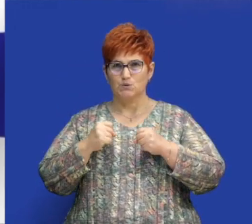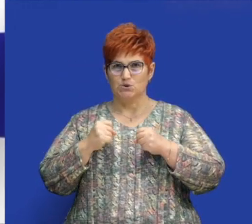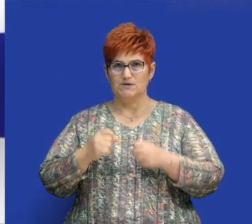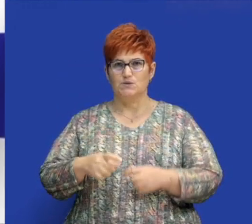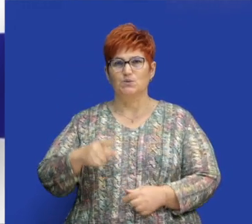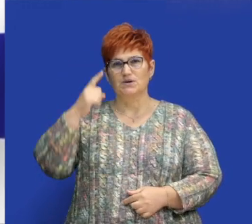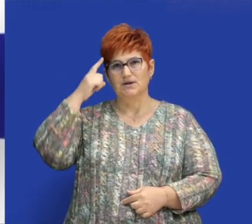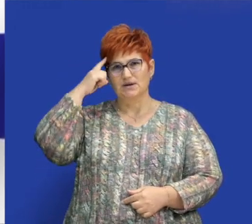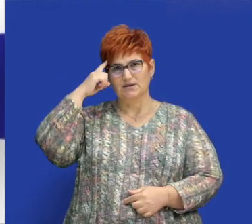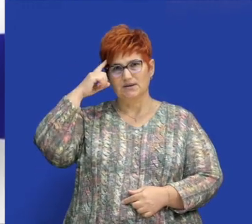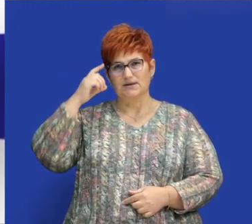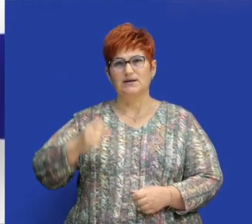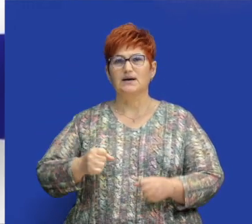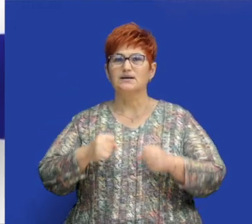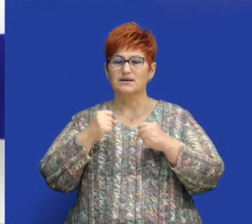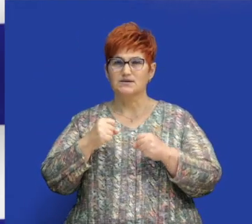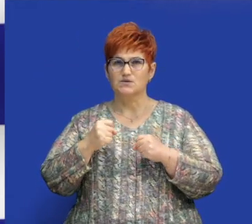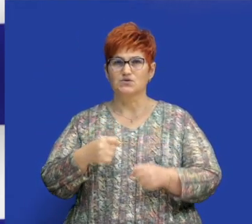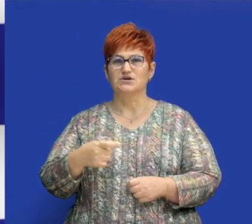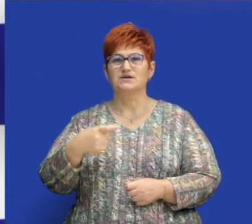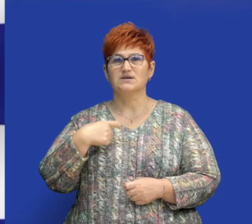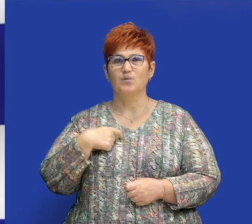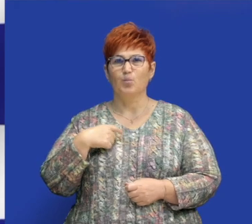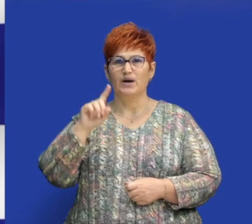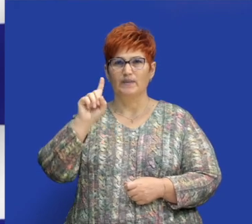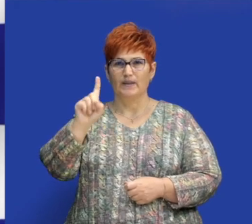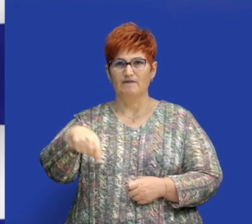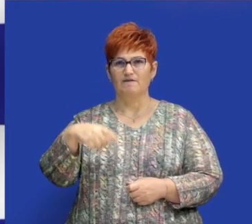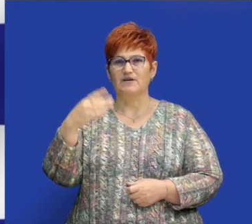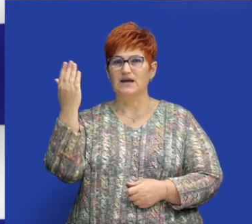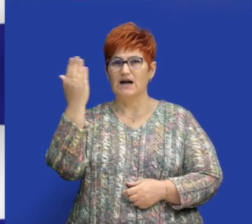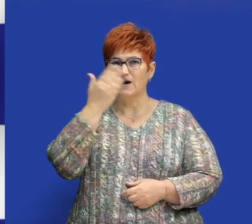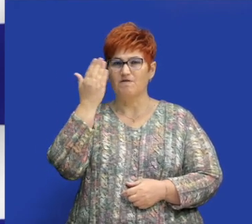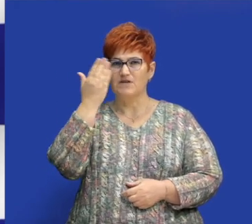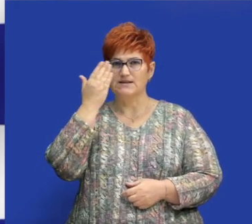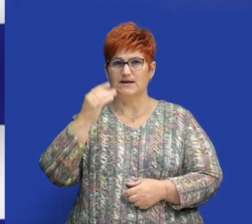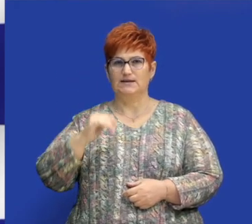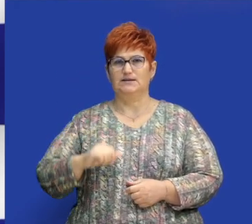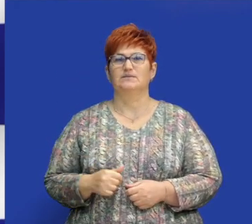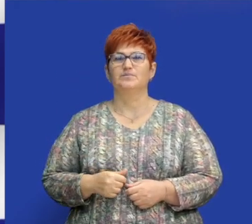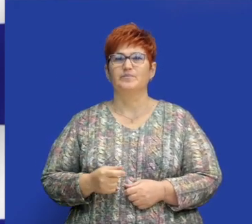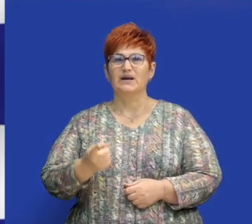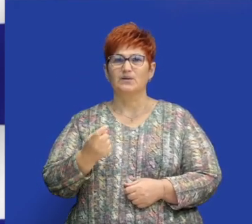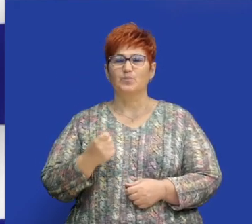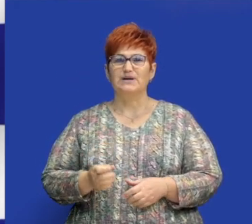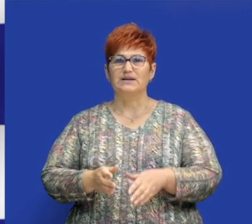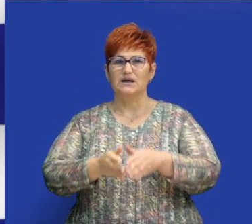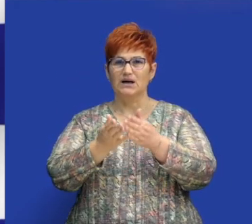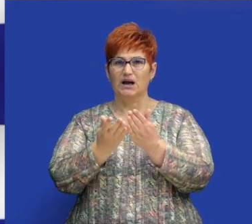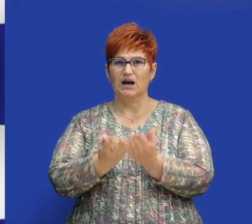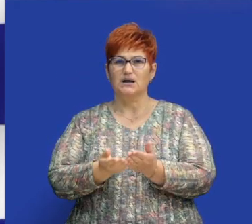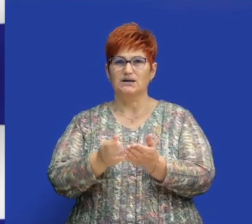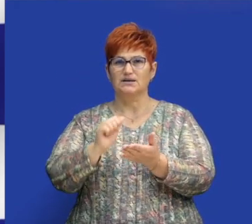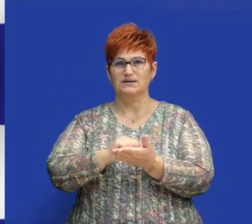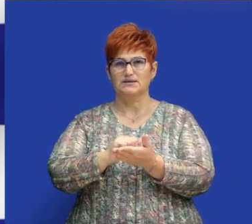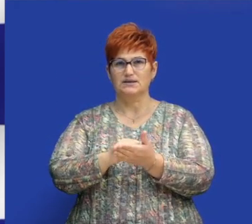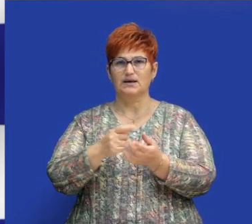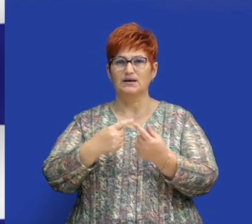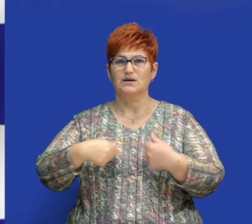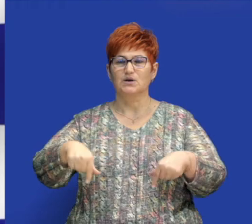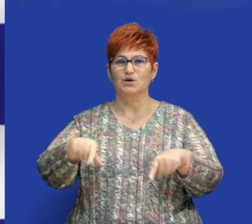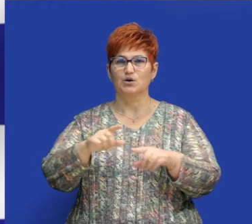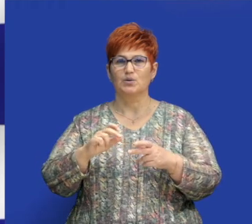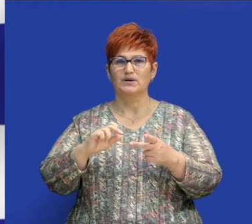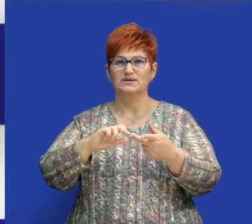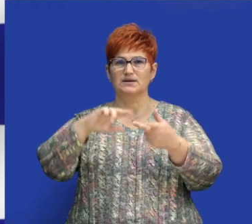Koradél utánig a Kalimera, vagyis jó reggelt az üdvözlés. Utána pedig a Kalispera, a jó estét a